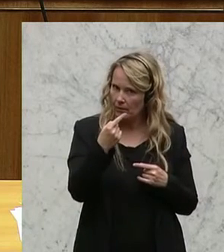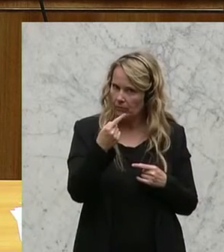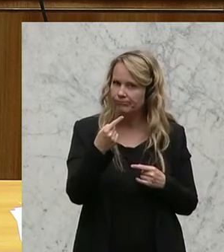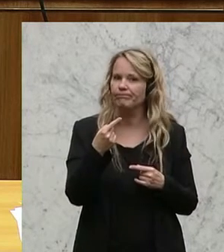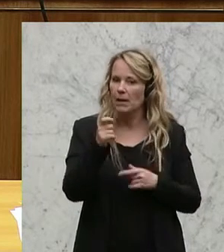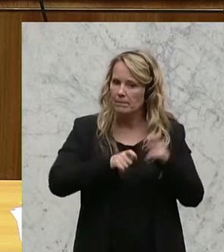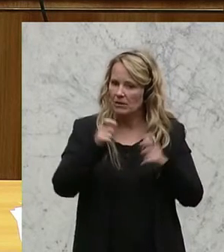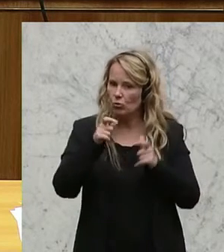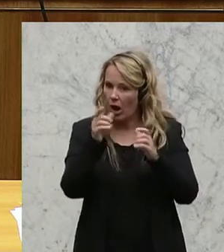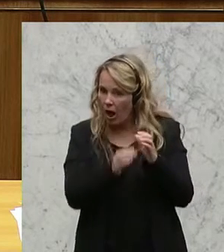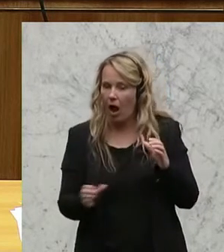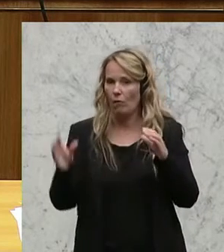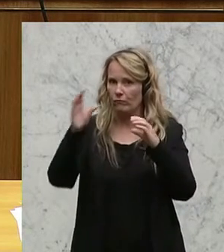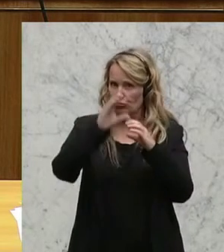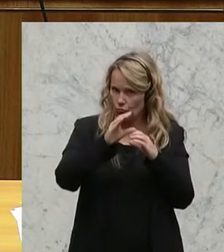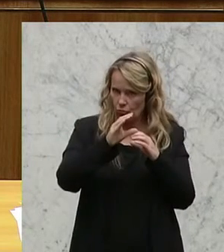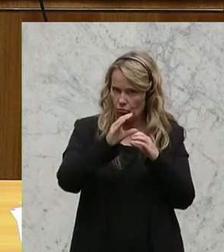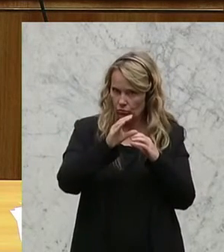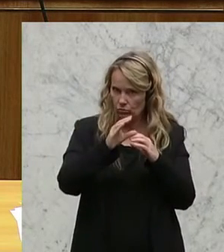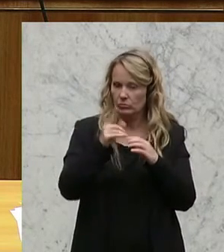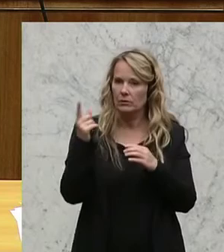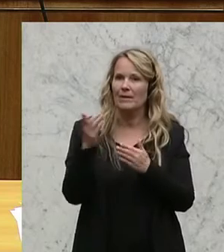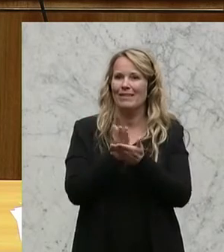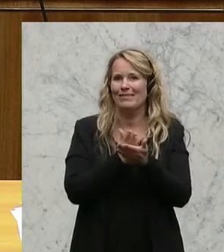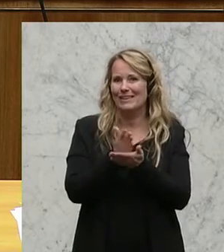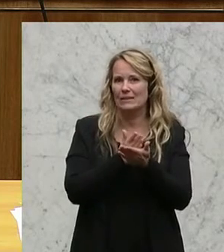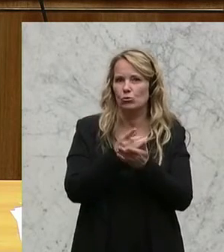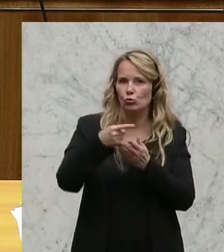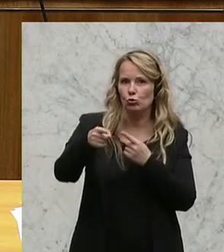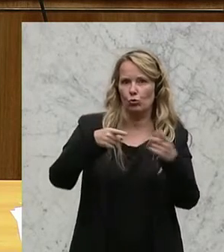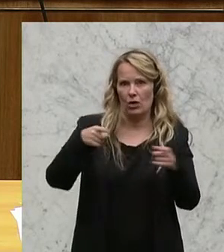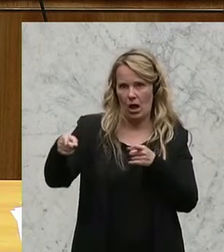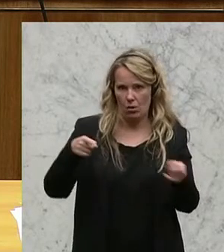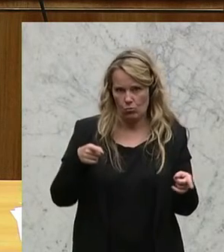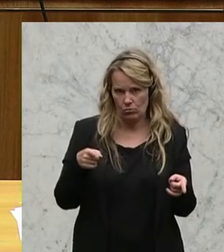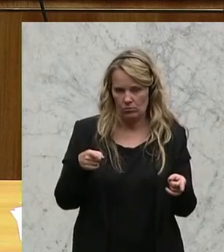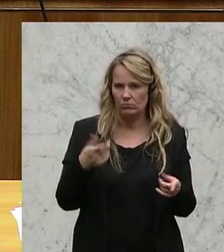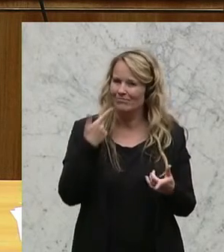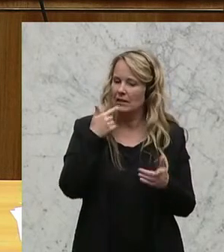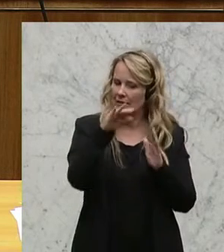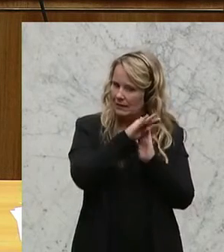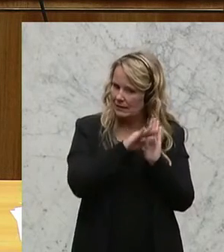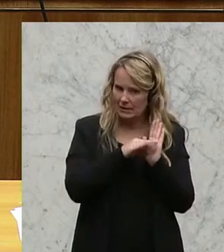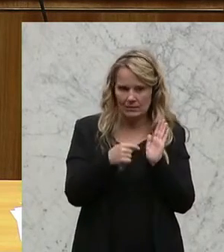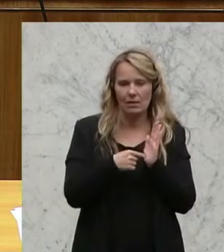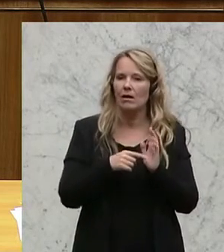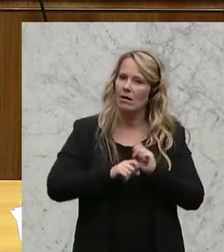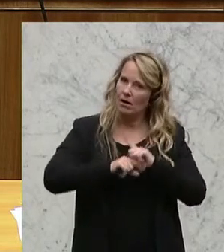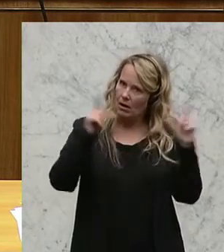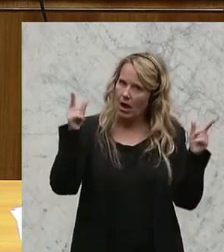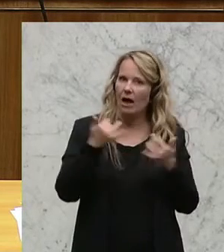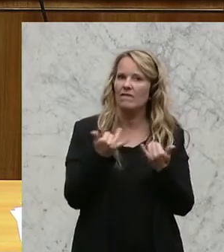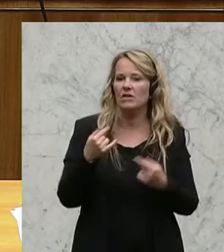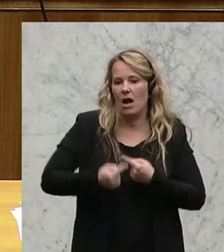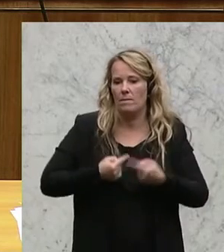des erforderlichen Personalstandes Dienstzuteilungen bediente. Der Gesetzgeber hat aber ein klares Bild von